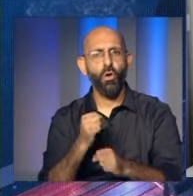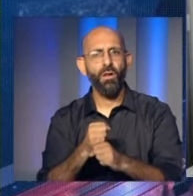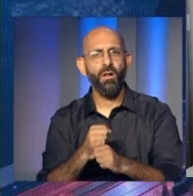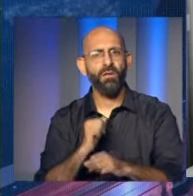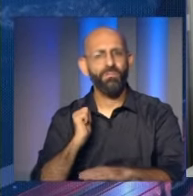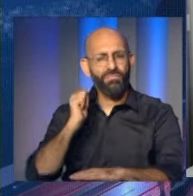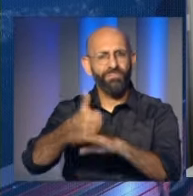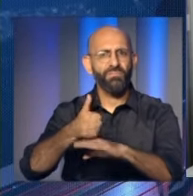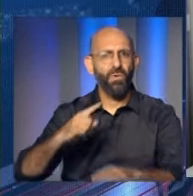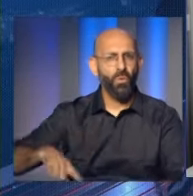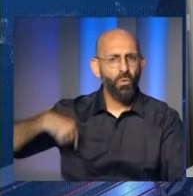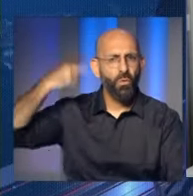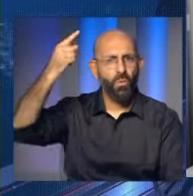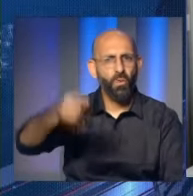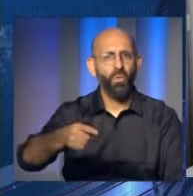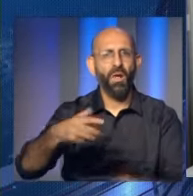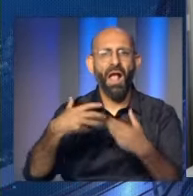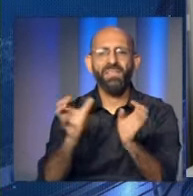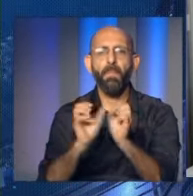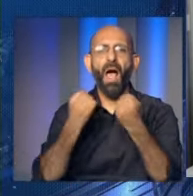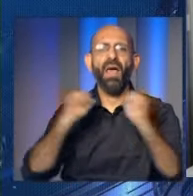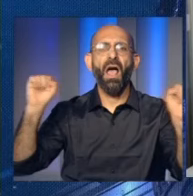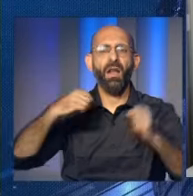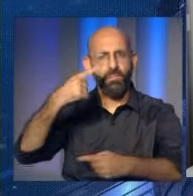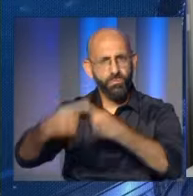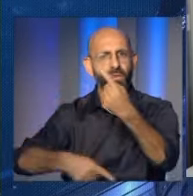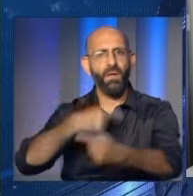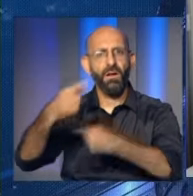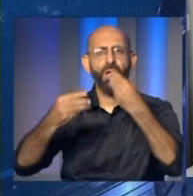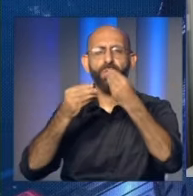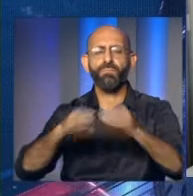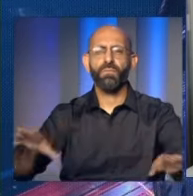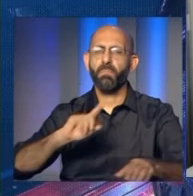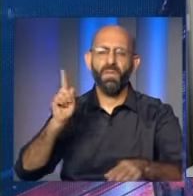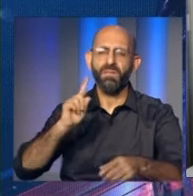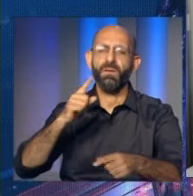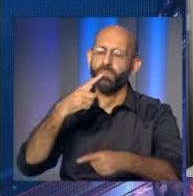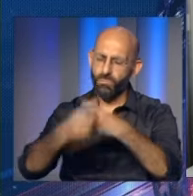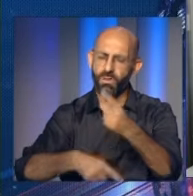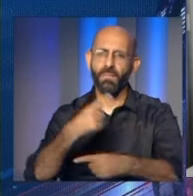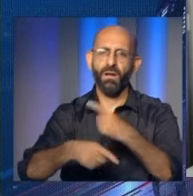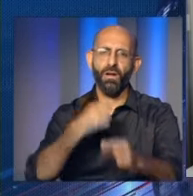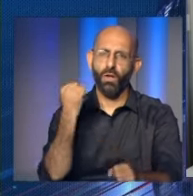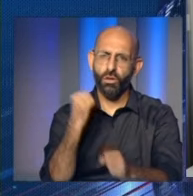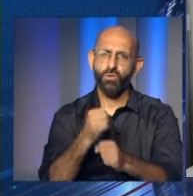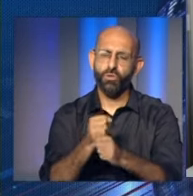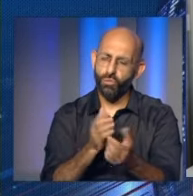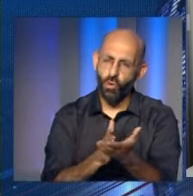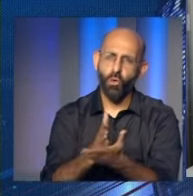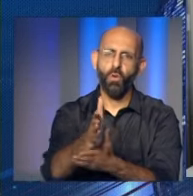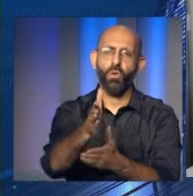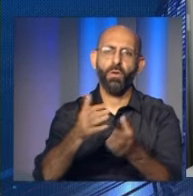الودية والمشرفة التي ربطت لبنان بالمملكة السعودية منذ عهد الرئيس كاميل نمر شمعون